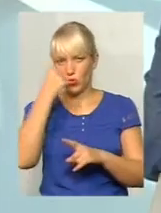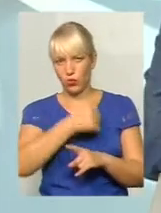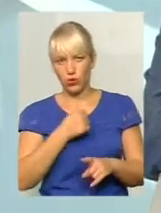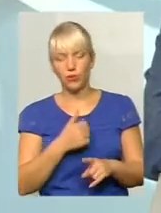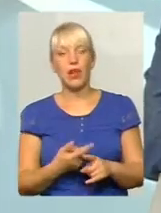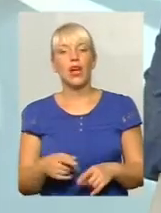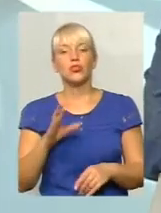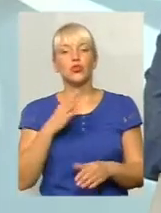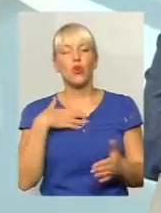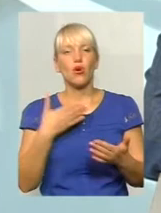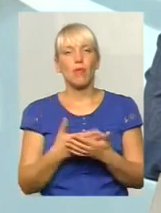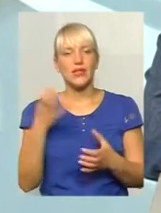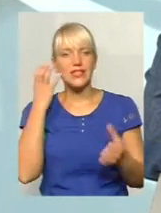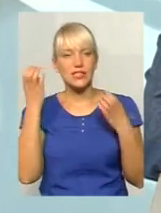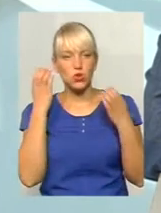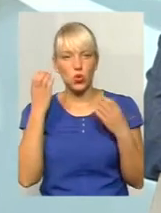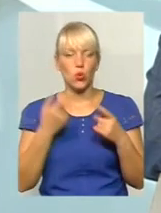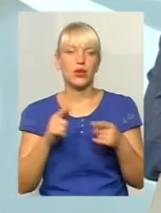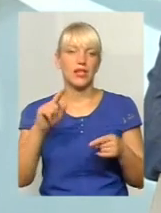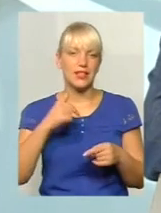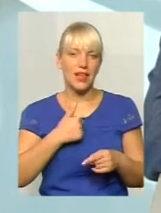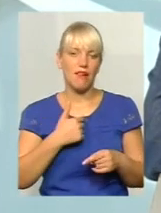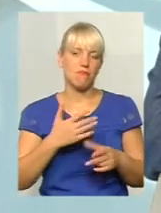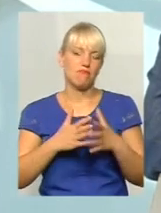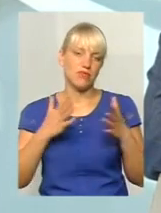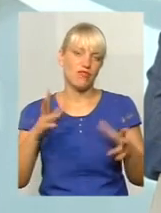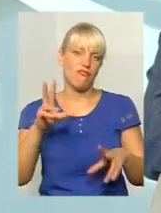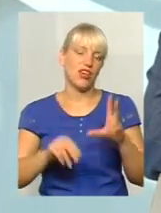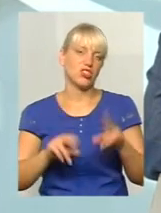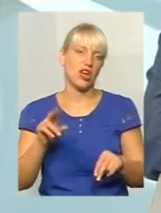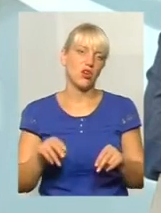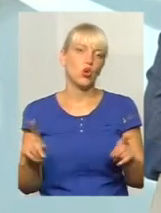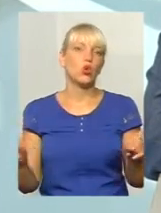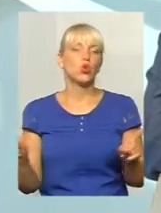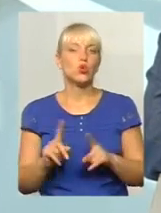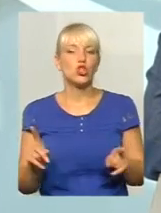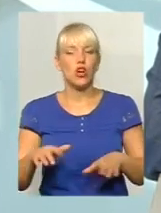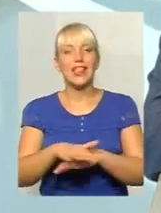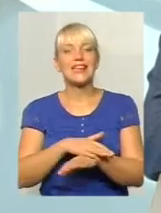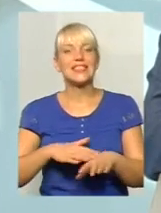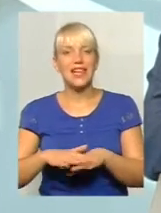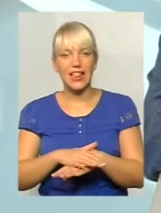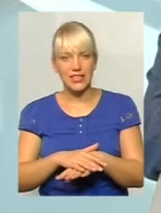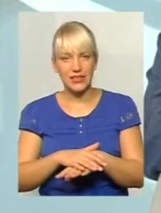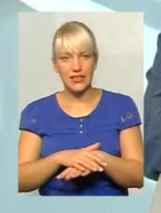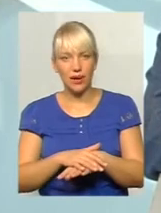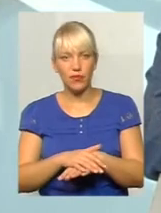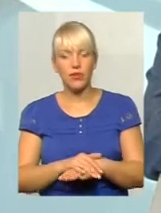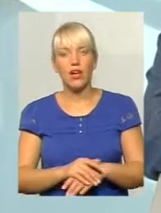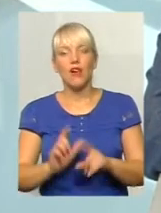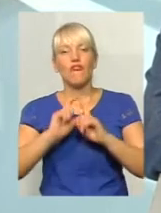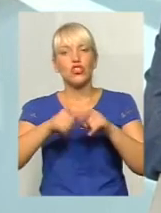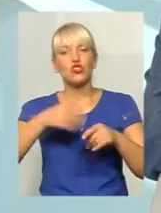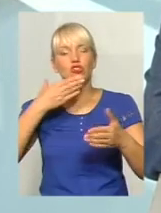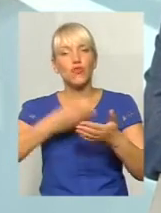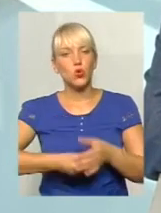громадських слухань, я більше, ніж вважаю, що населення, висловлюючи свою